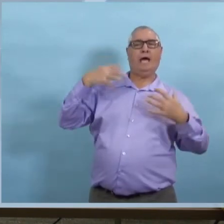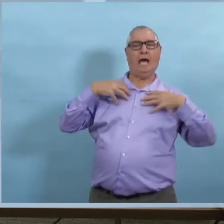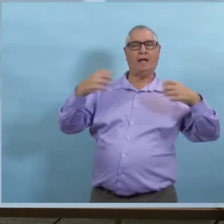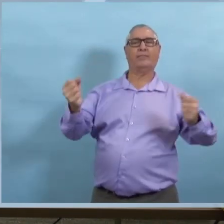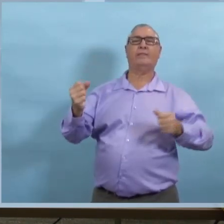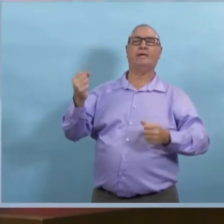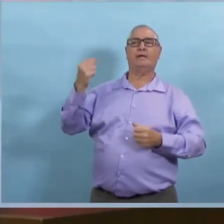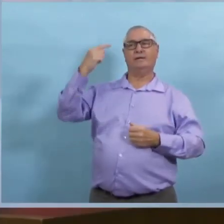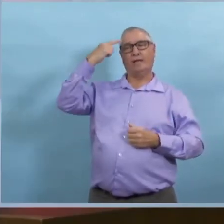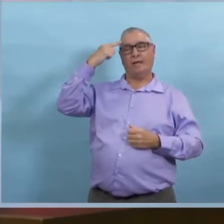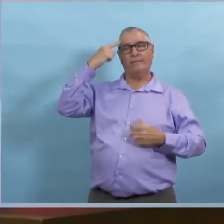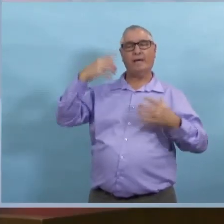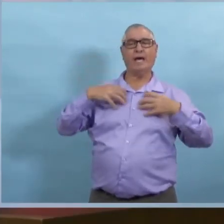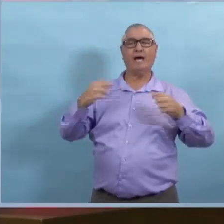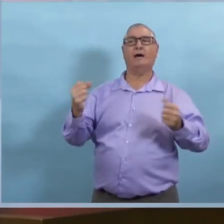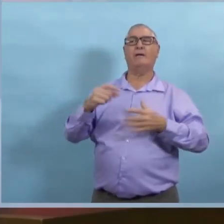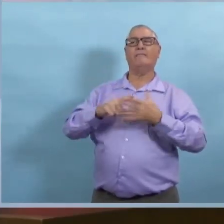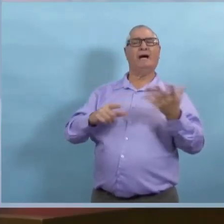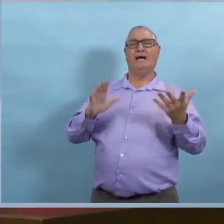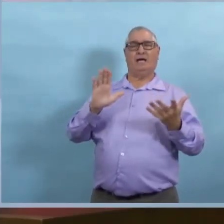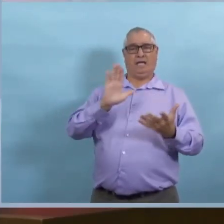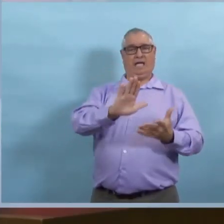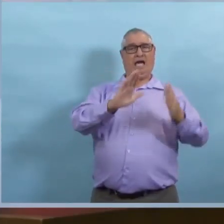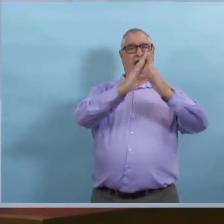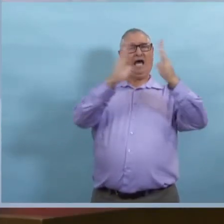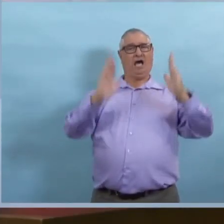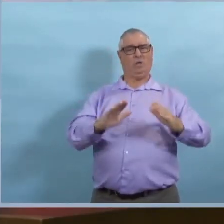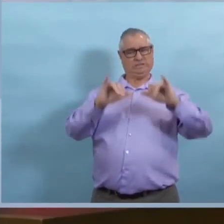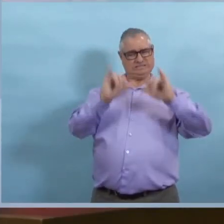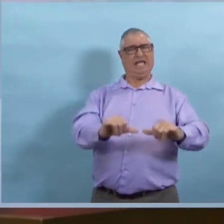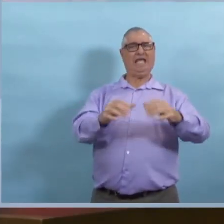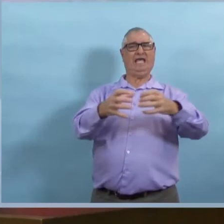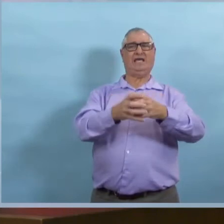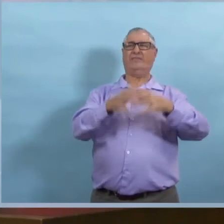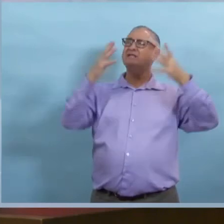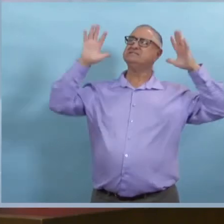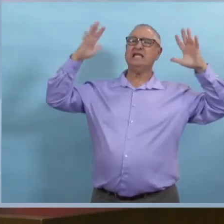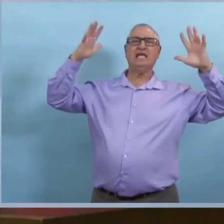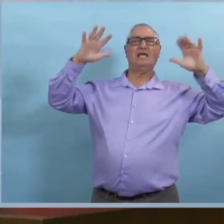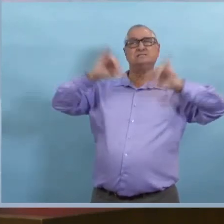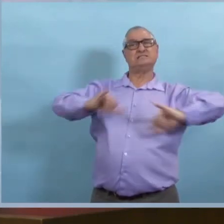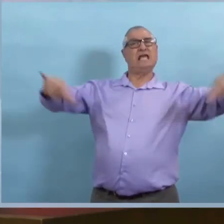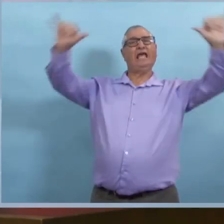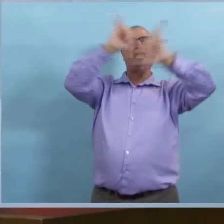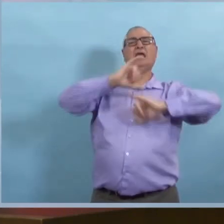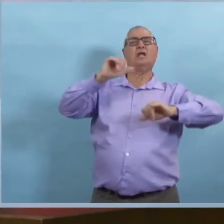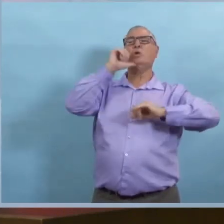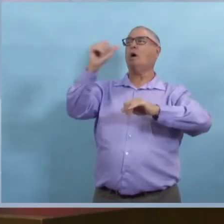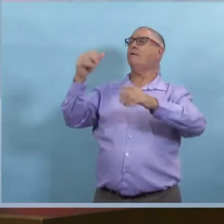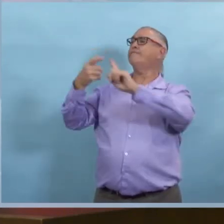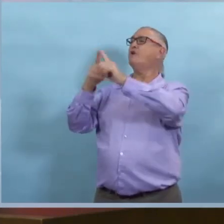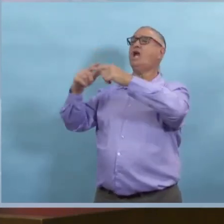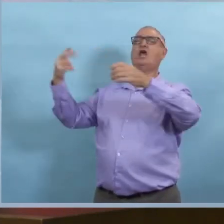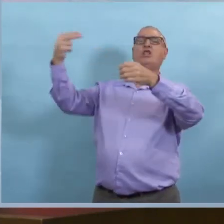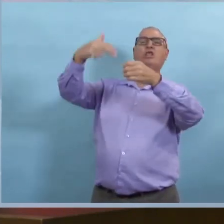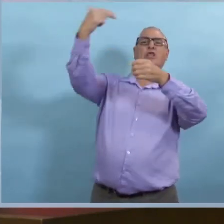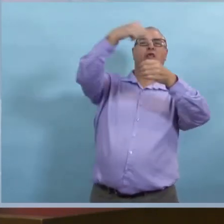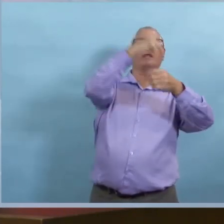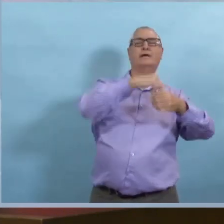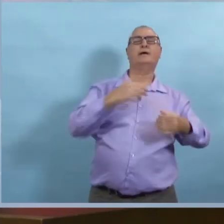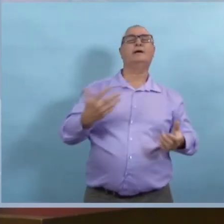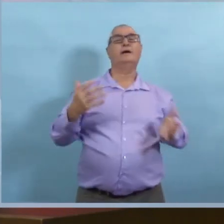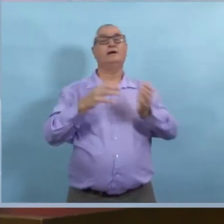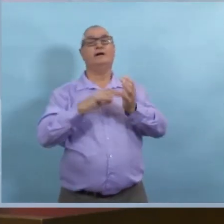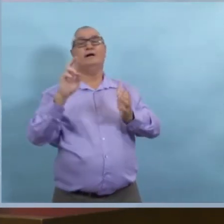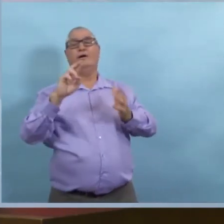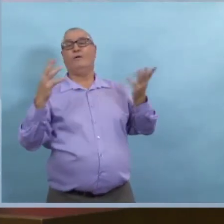d'enlever votre masque, pourquoi ne pas simplement dire vous ne pouvez aller qu'avec les gens de chez vous? Je sais qu'il y a des répercussions au niveau de la santé mentale,